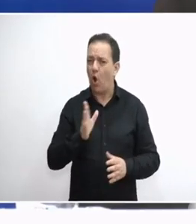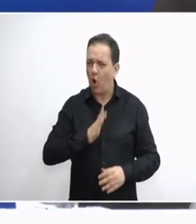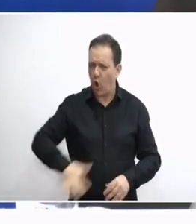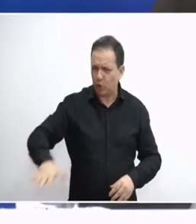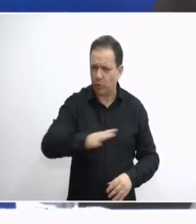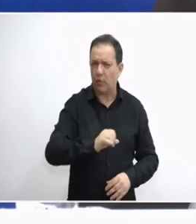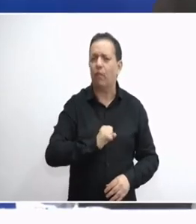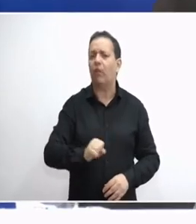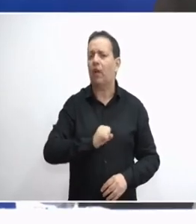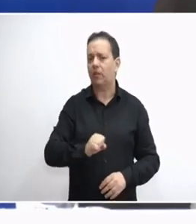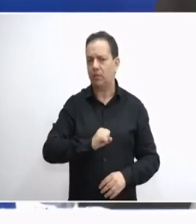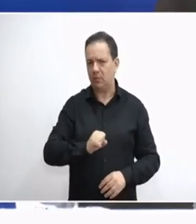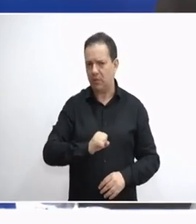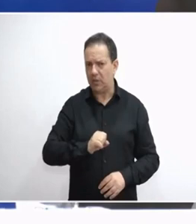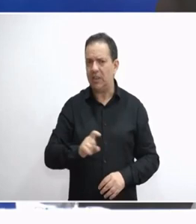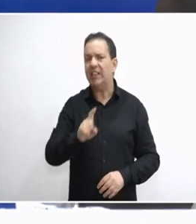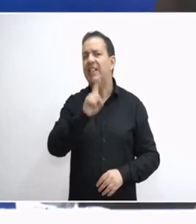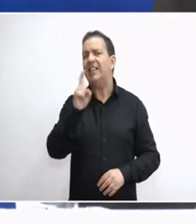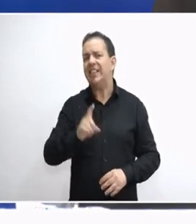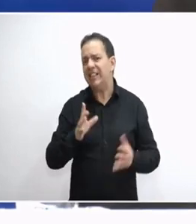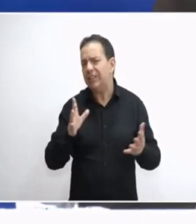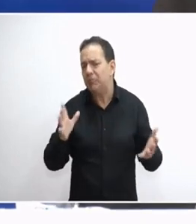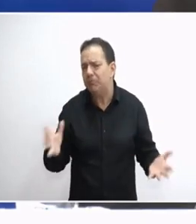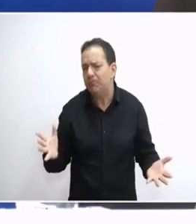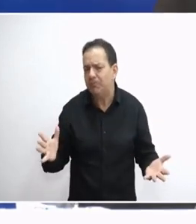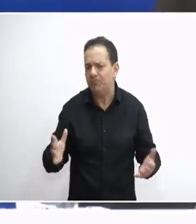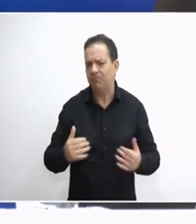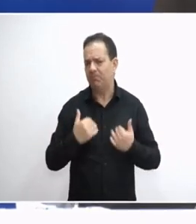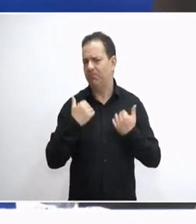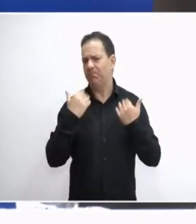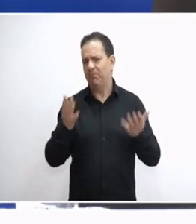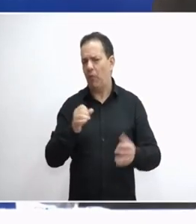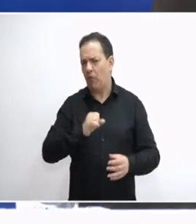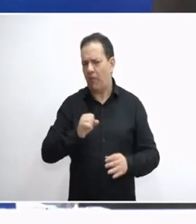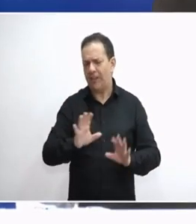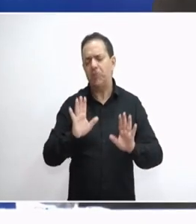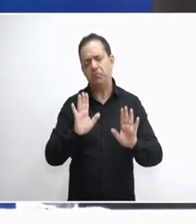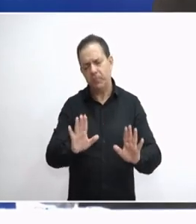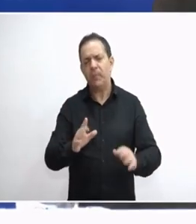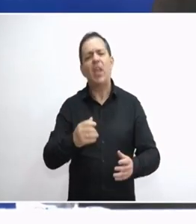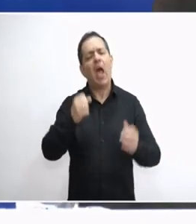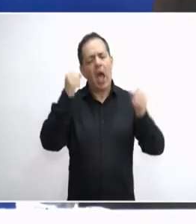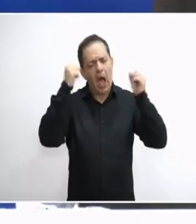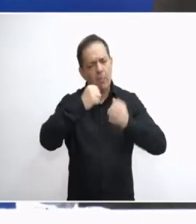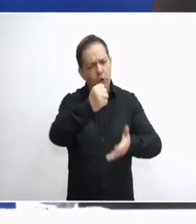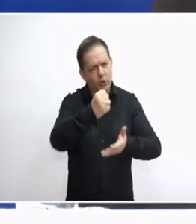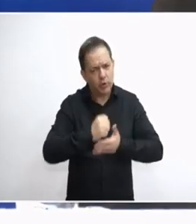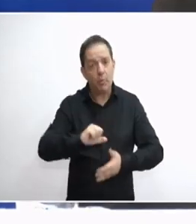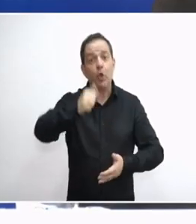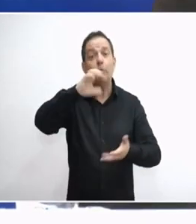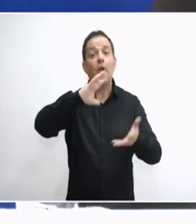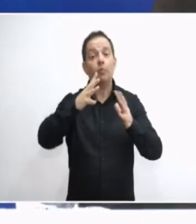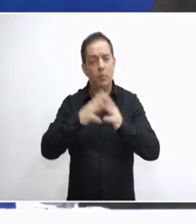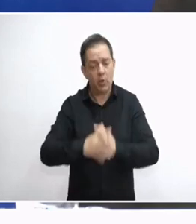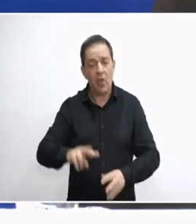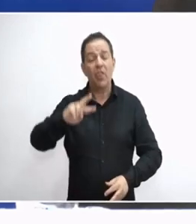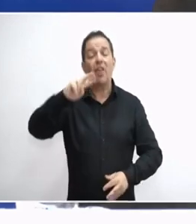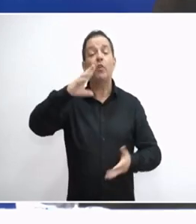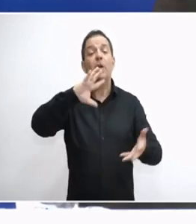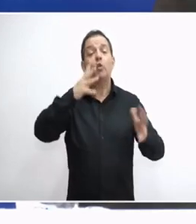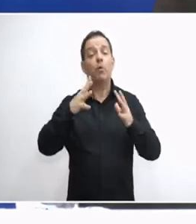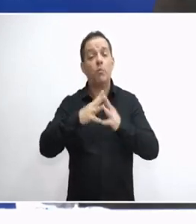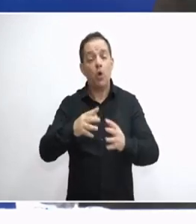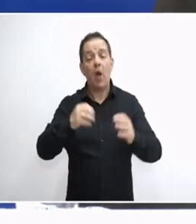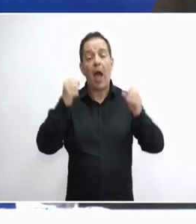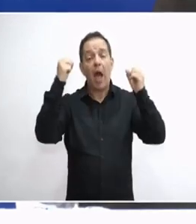δημιουργήσει φοβάται ότι ίσως έρθουμε σε ρίξη με μια χώρα. Όχι, αυτό δεν υπάρχει. Και οι αποζημιώσεις από τον Πρώτο Παγκόσμιο Πόλεμο και από τον Δεύτερο Παγκόσμιο